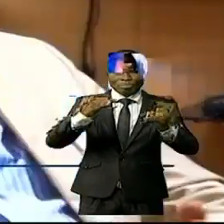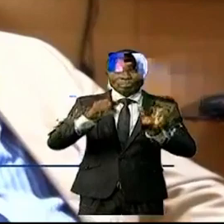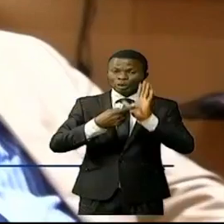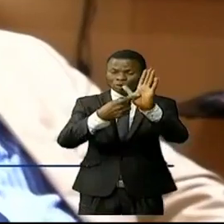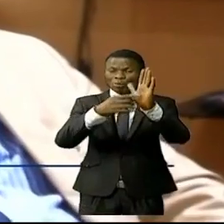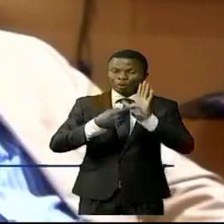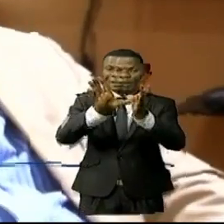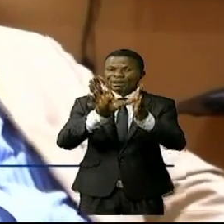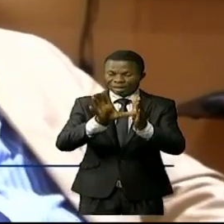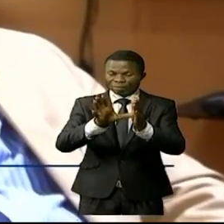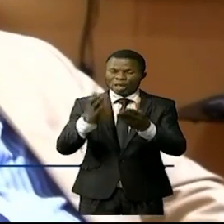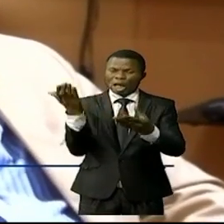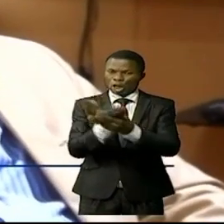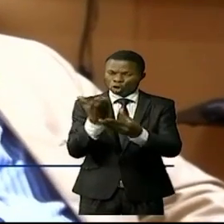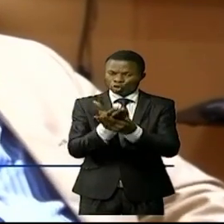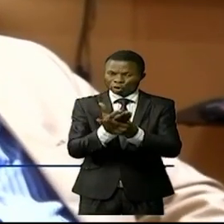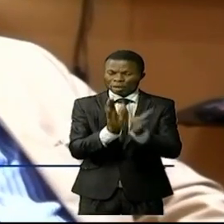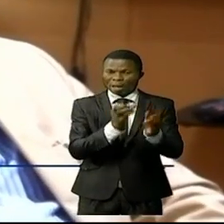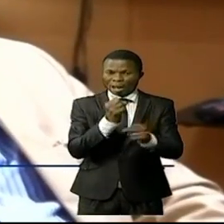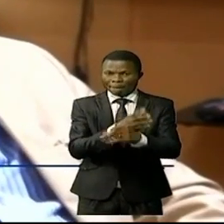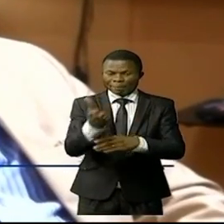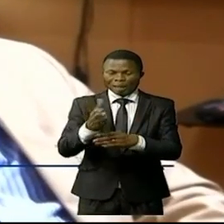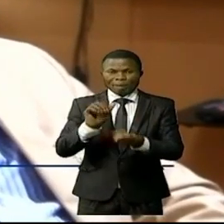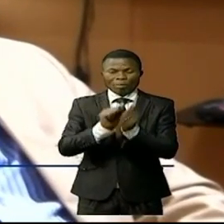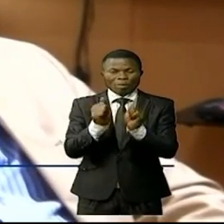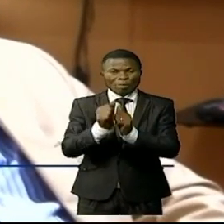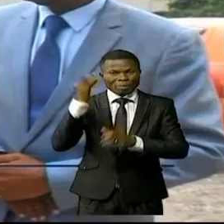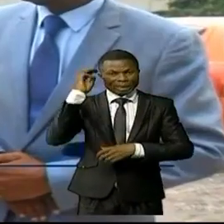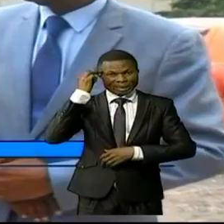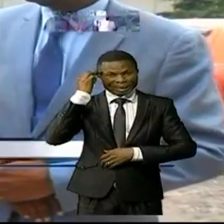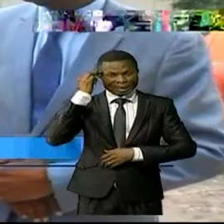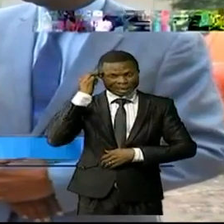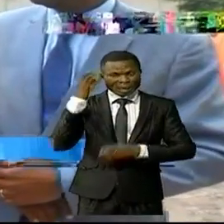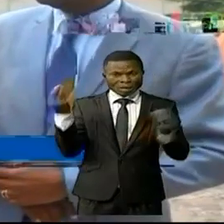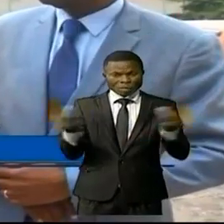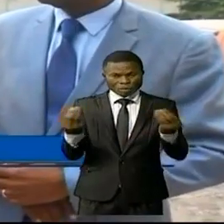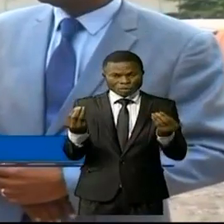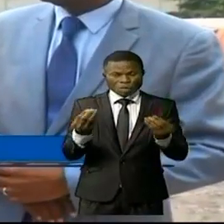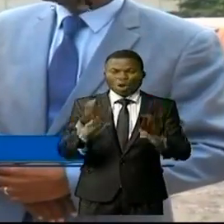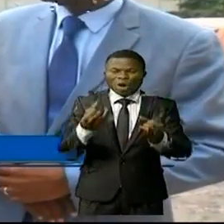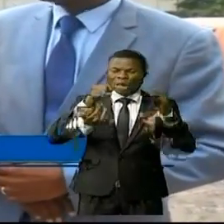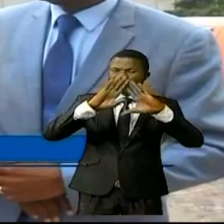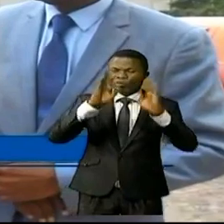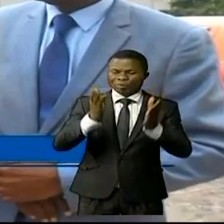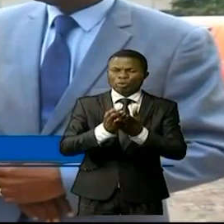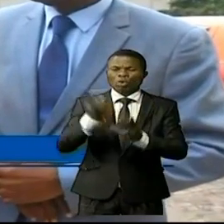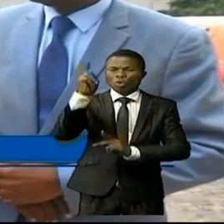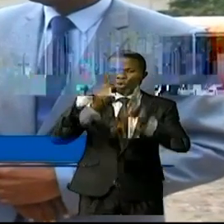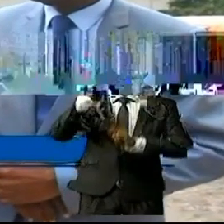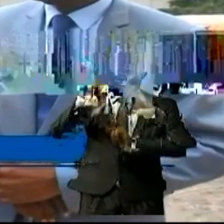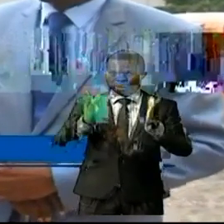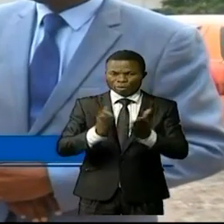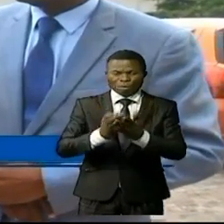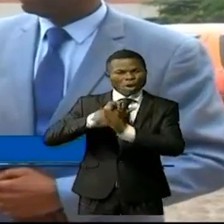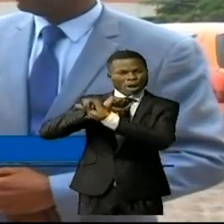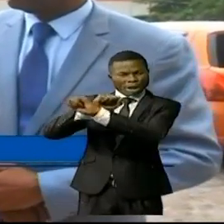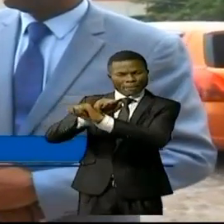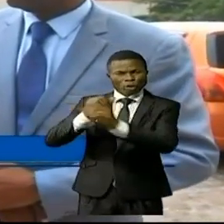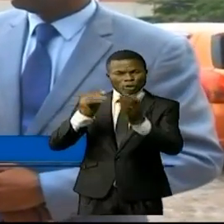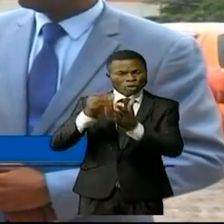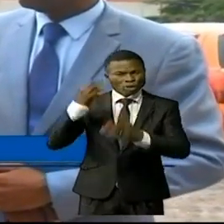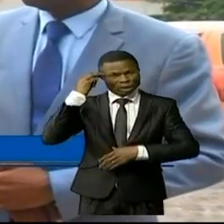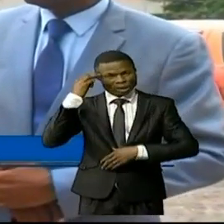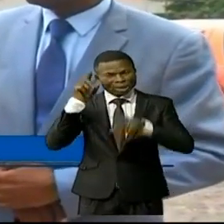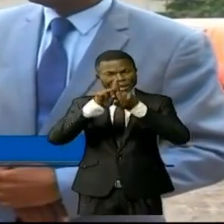parce que nous avons produit un documentaire sur le VH sida, dans le souci de pouvoir informer notre population des moyens de prévention et